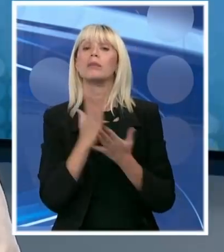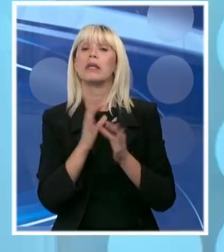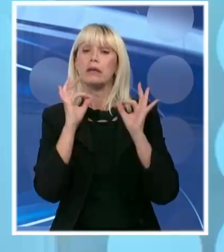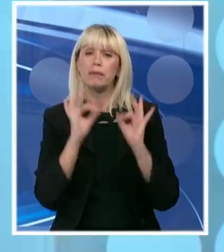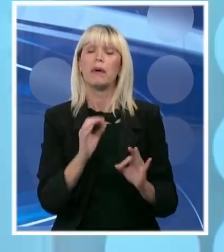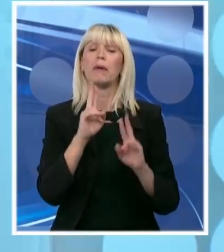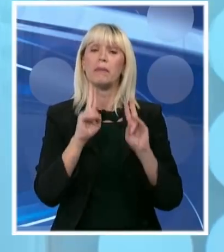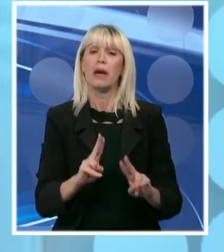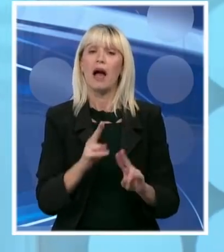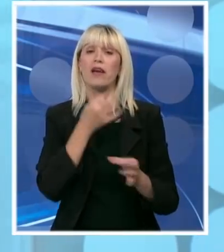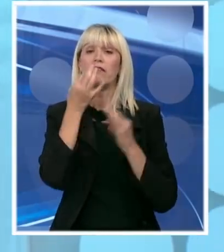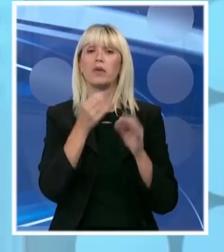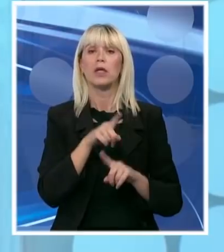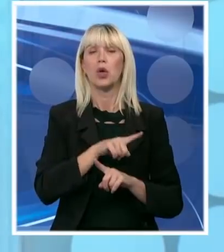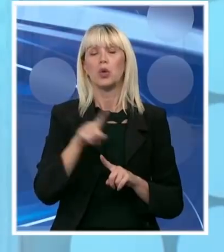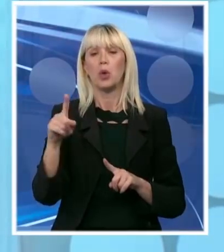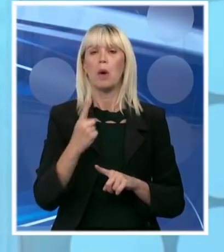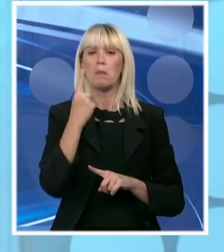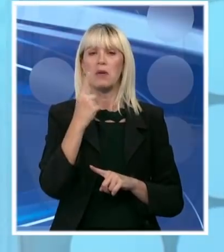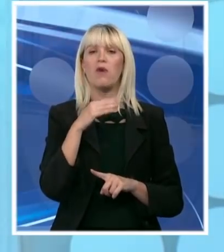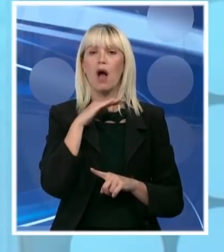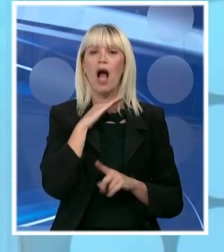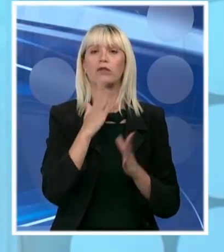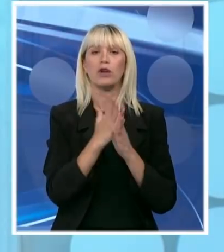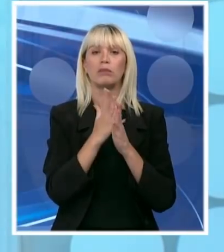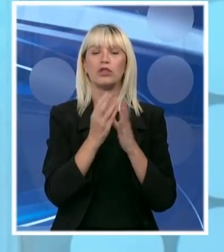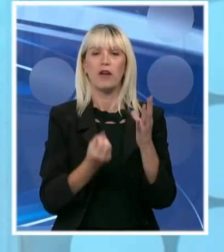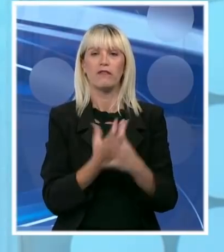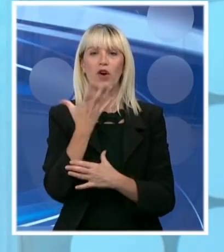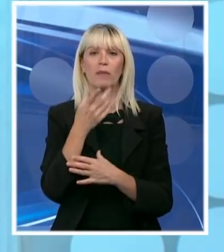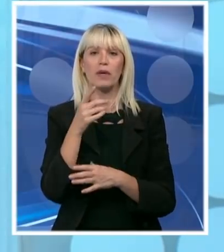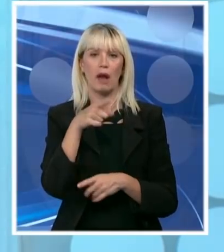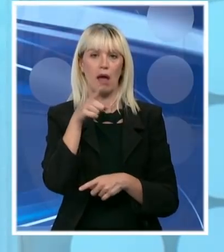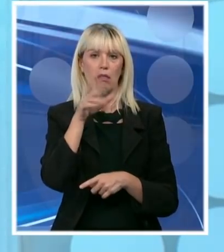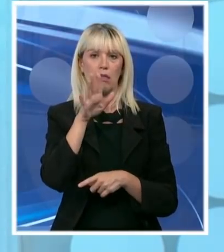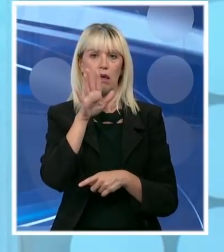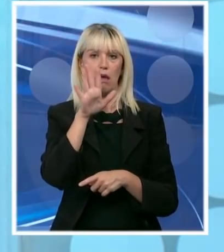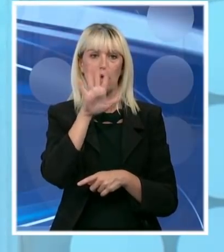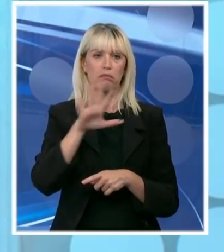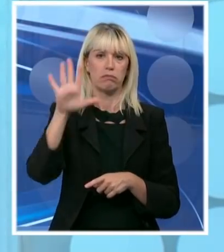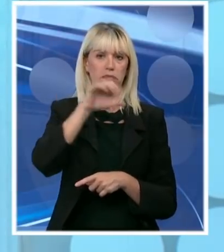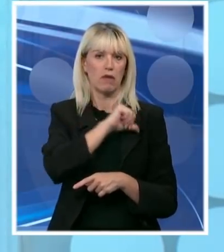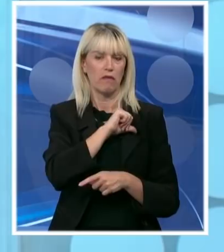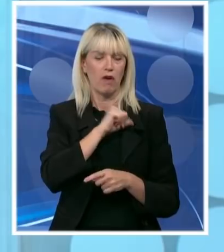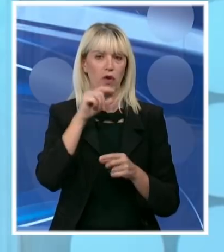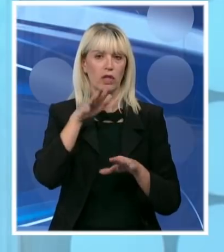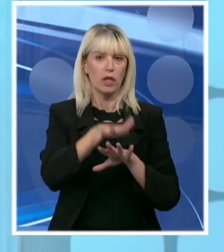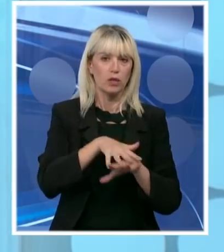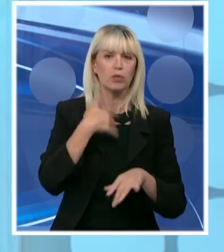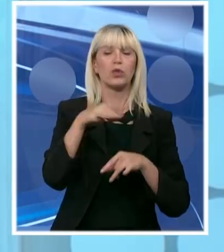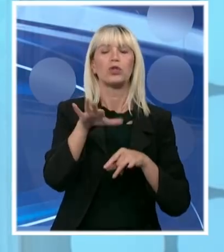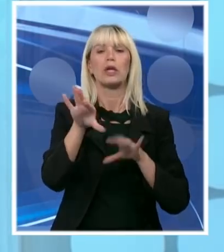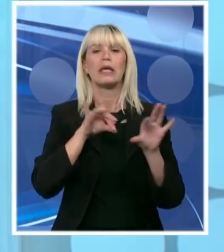mislim do 3. augusta, do 1. augusta ide formiranje pokrajinske skupštine odnosno verifikacija mandata zatim izbor